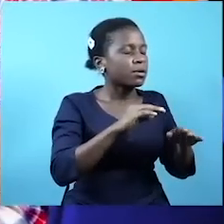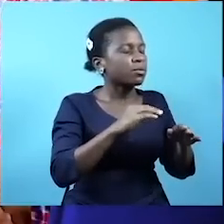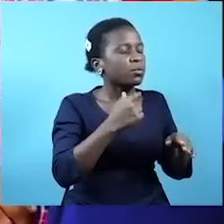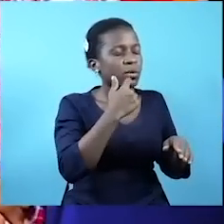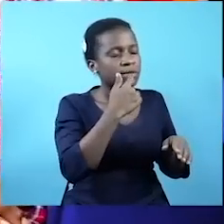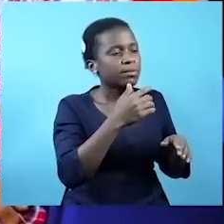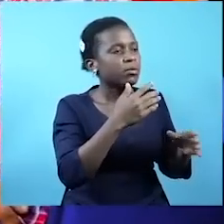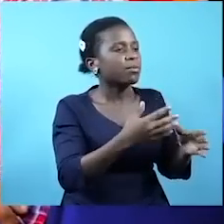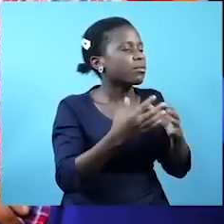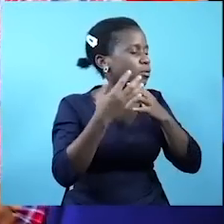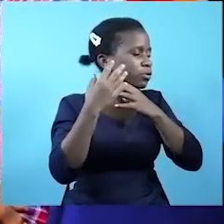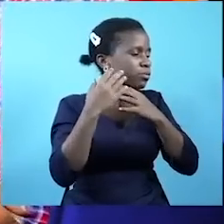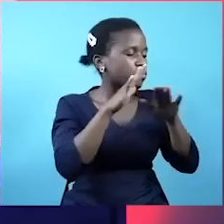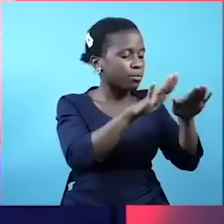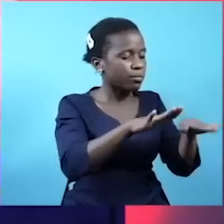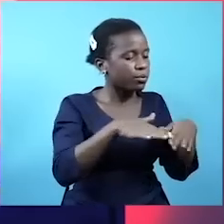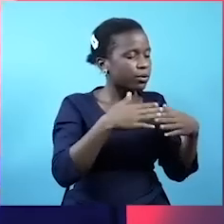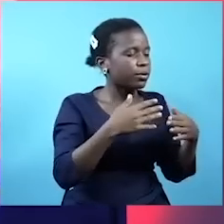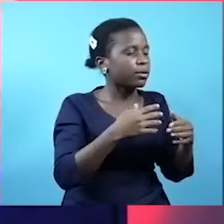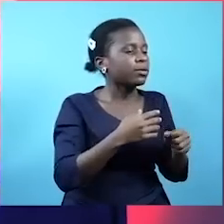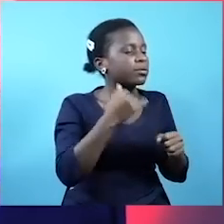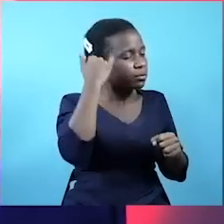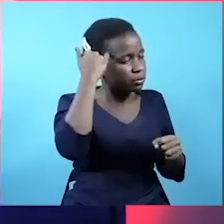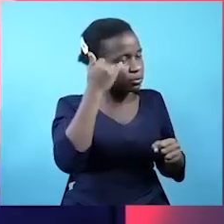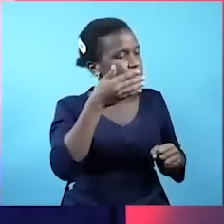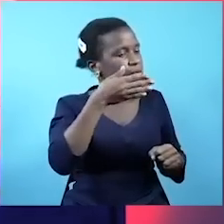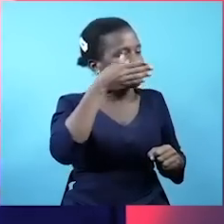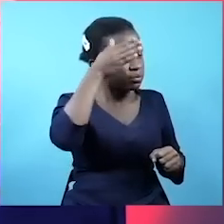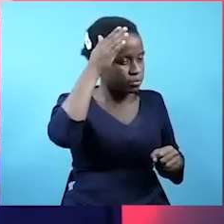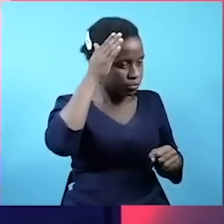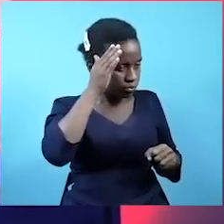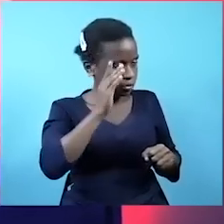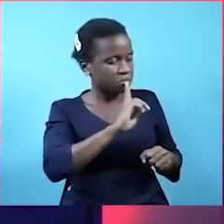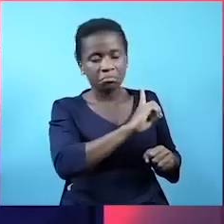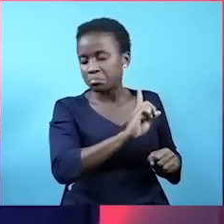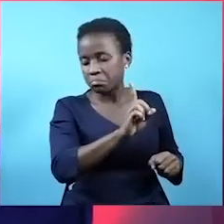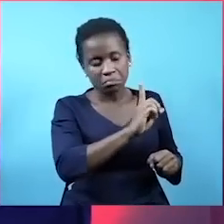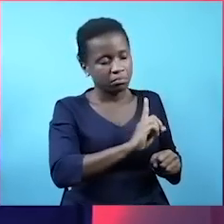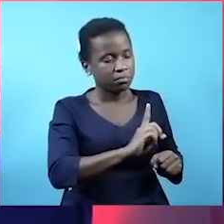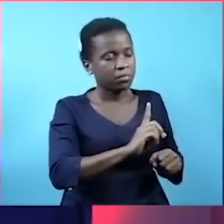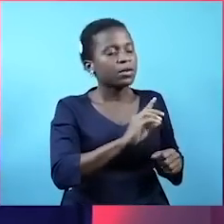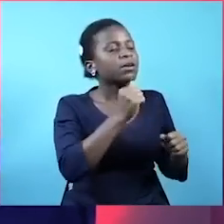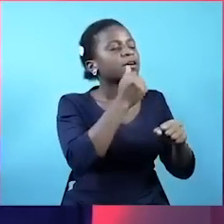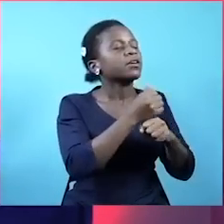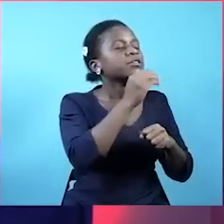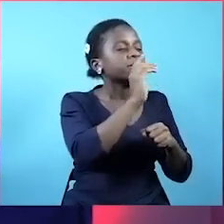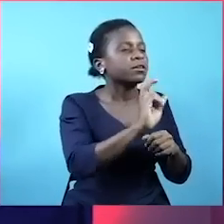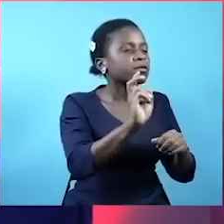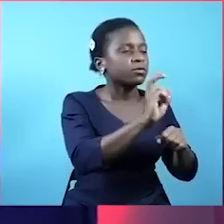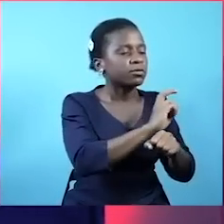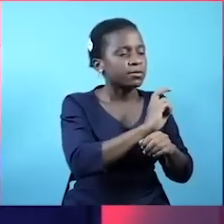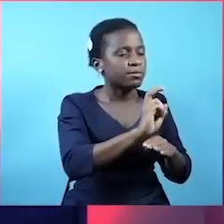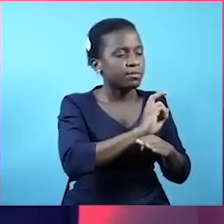selekari. Kazi ya mbunge siu kuhishauli selekari. Kazi ya mbunge. Ni kulinda feather za mlipa kodi.